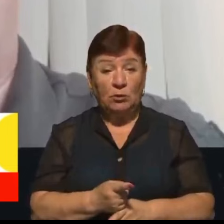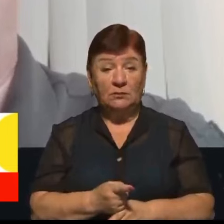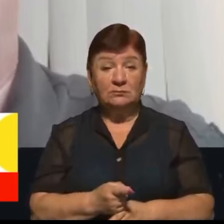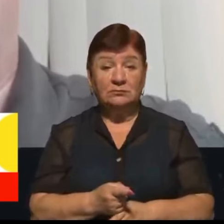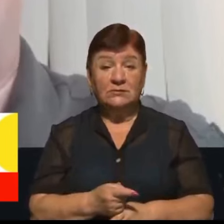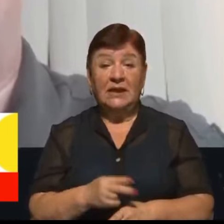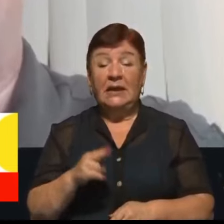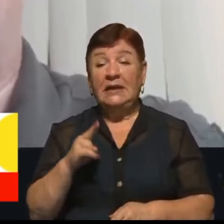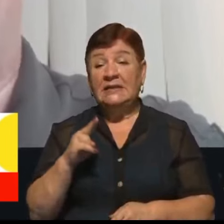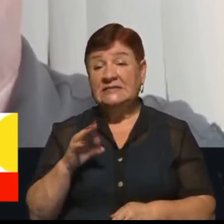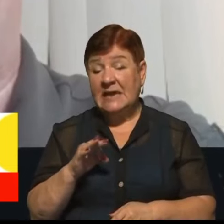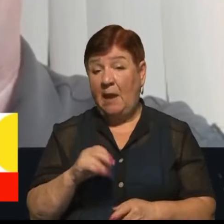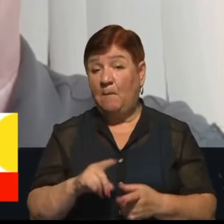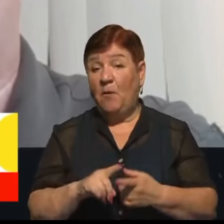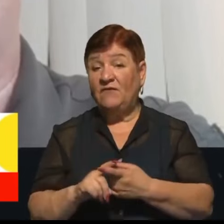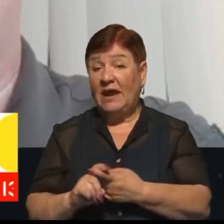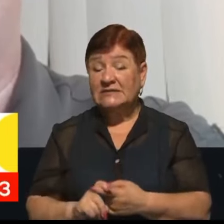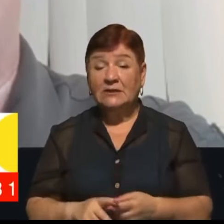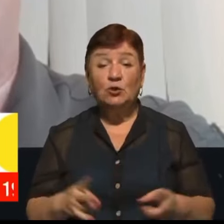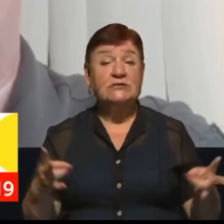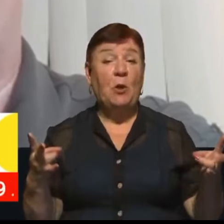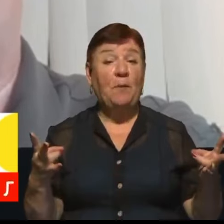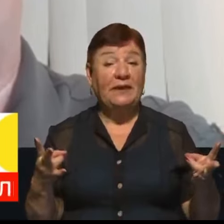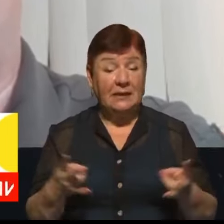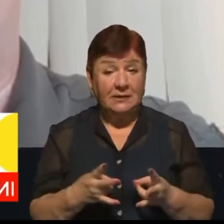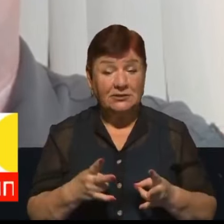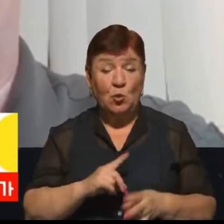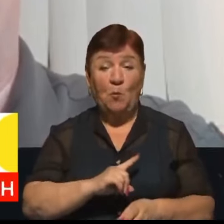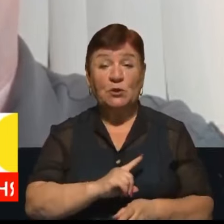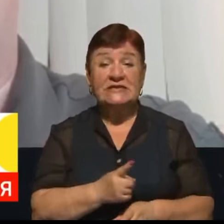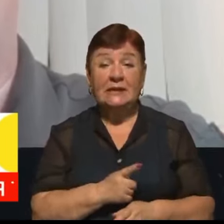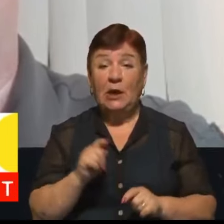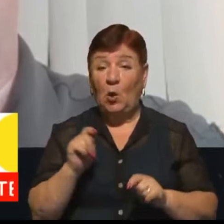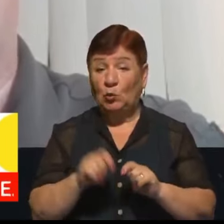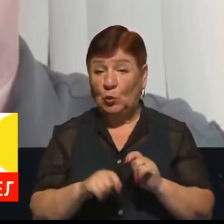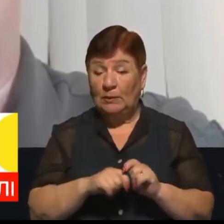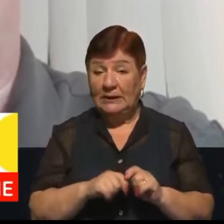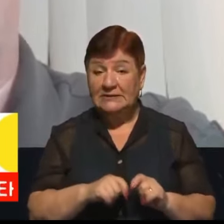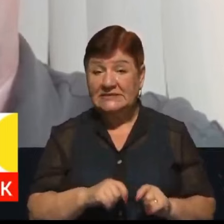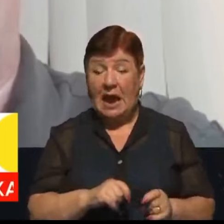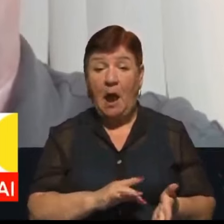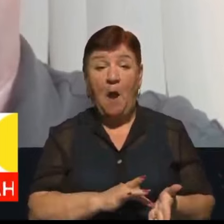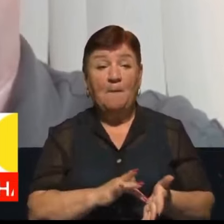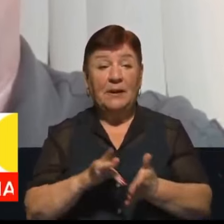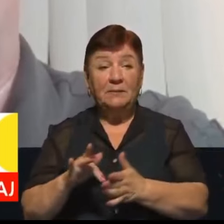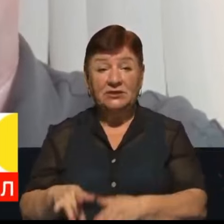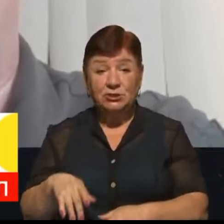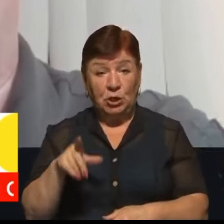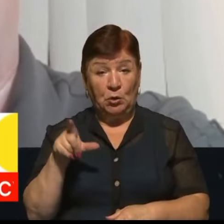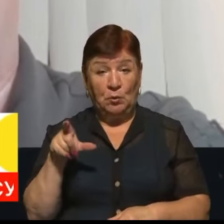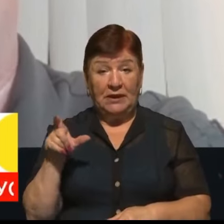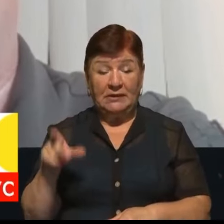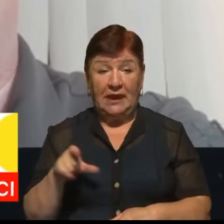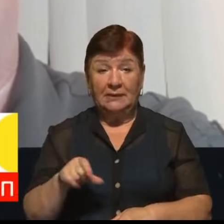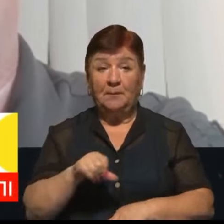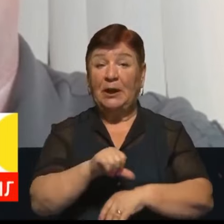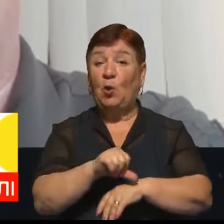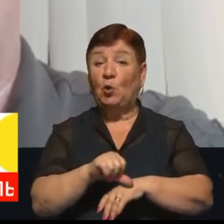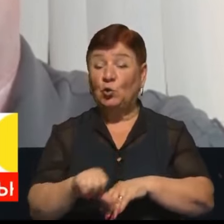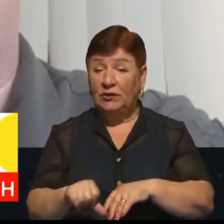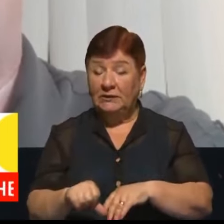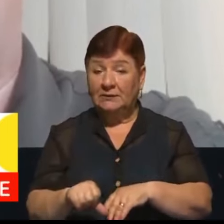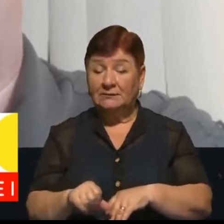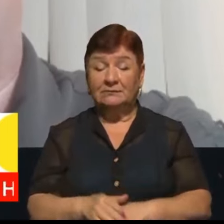це, звичайно, пов'язано з необхідністю посилення контролю за переміщенням громадян в прикордонній.